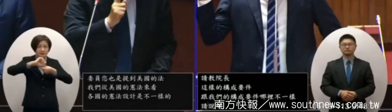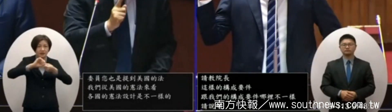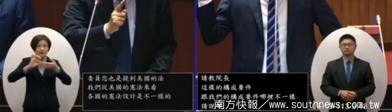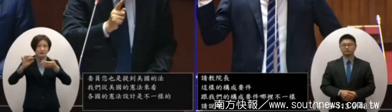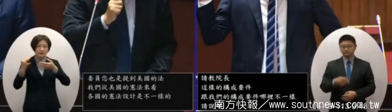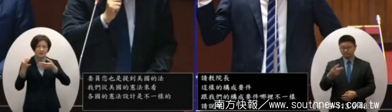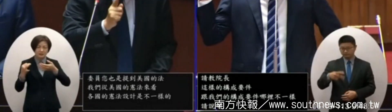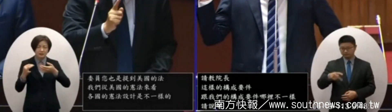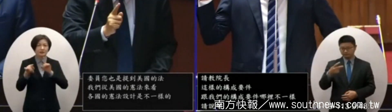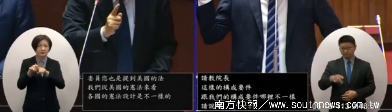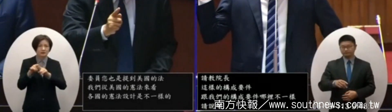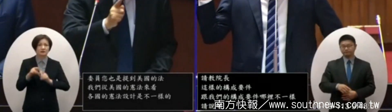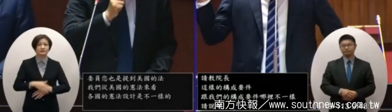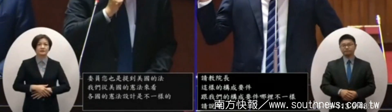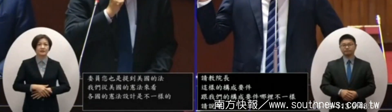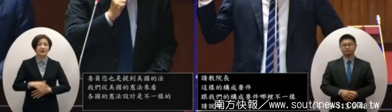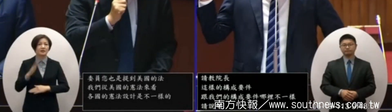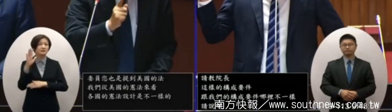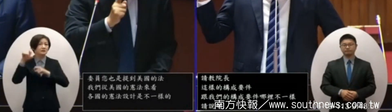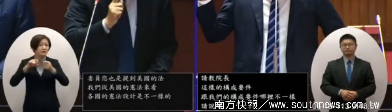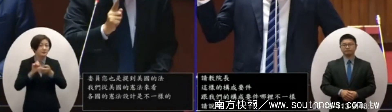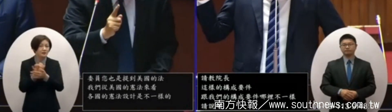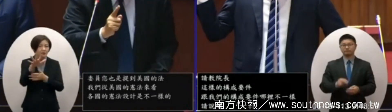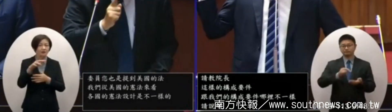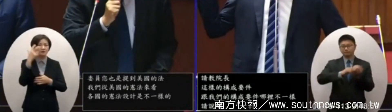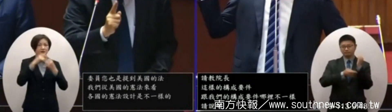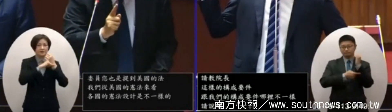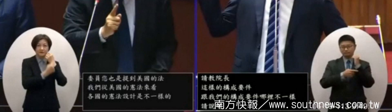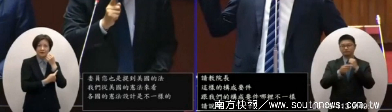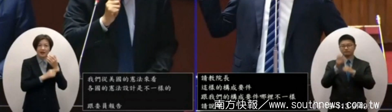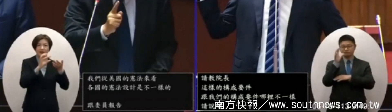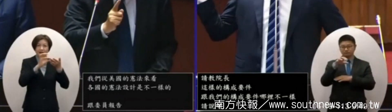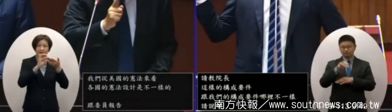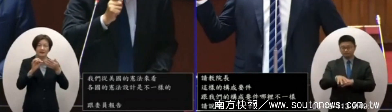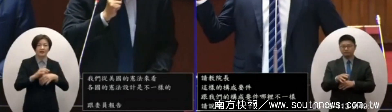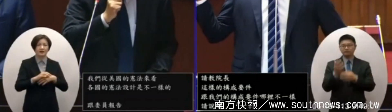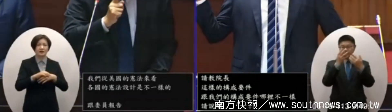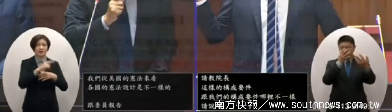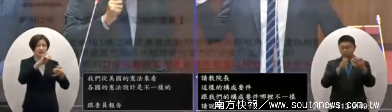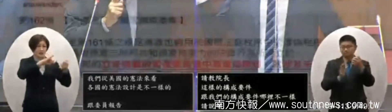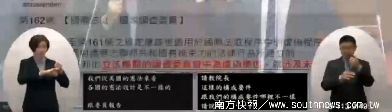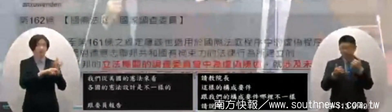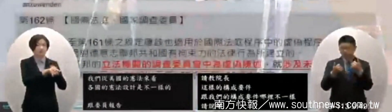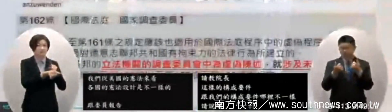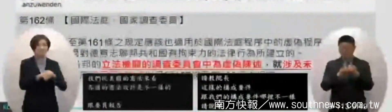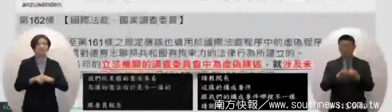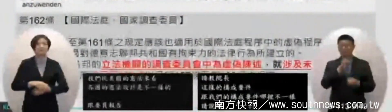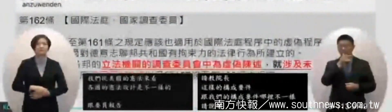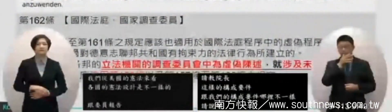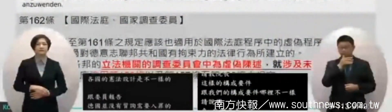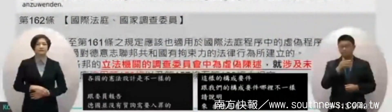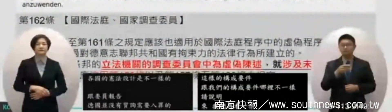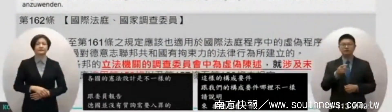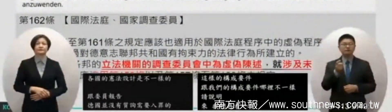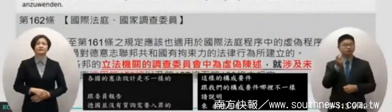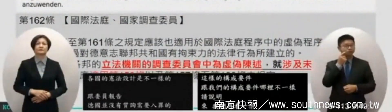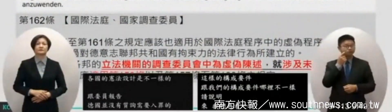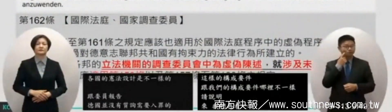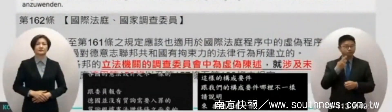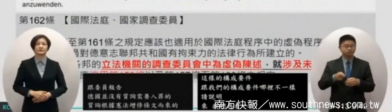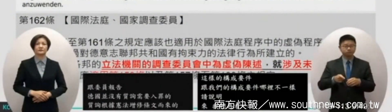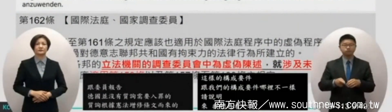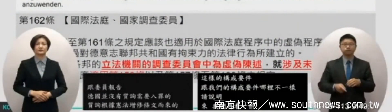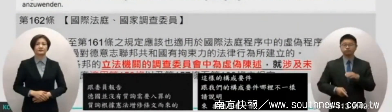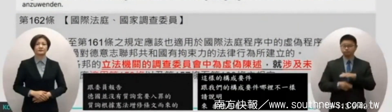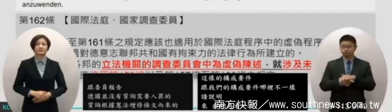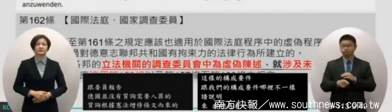的來我們再看一下立法機關的調查委員會為偽陳述我現在在請教你的是構成要件